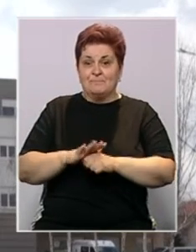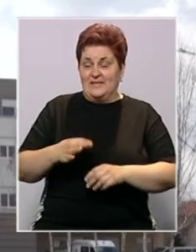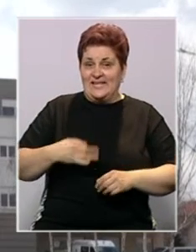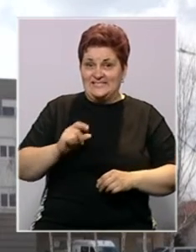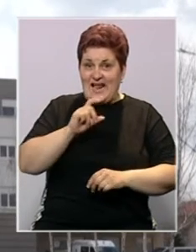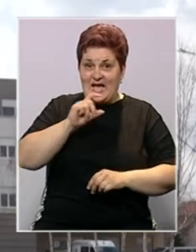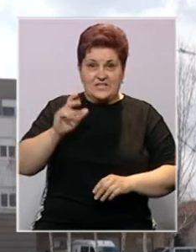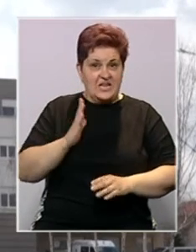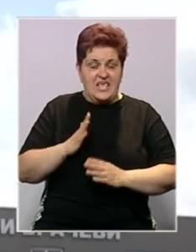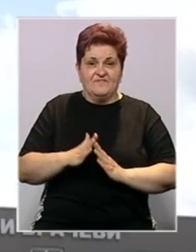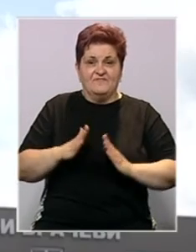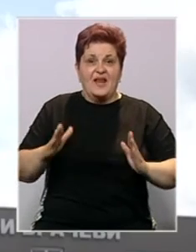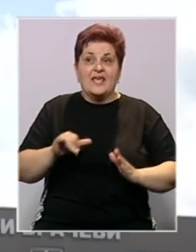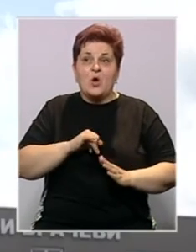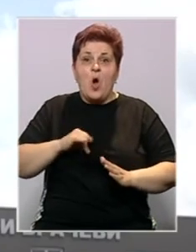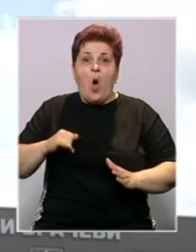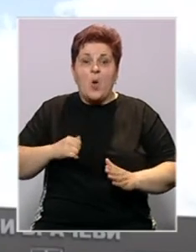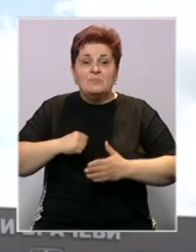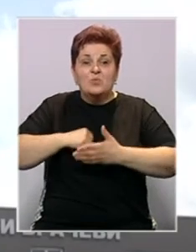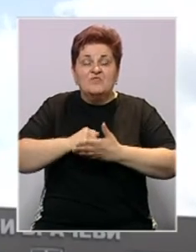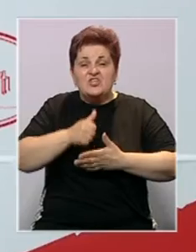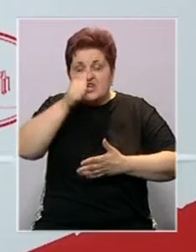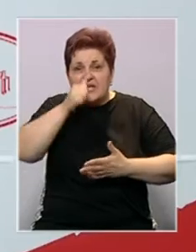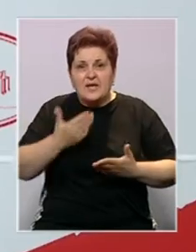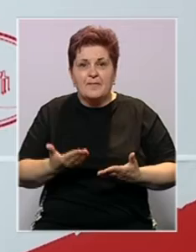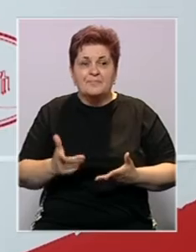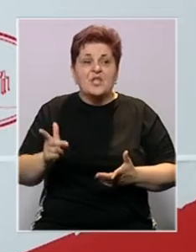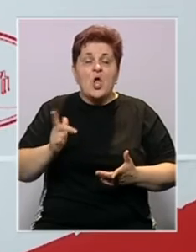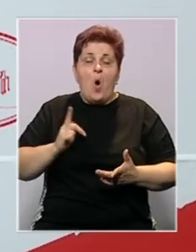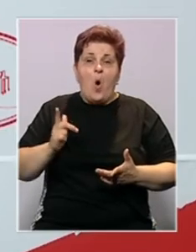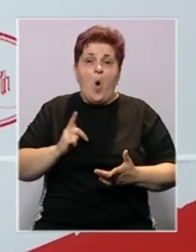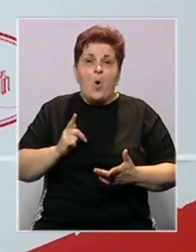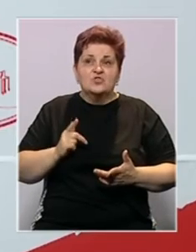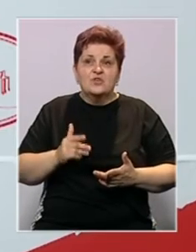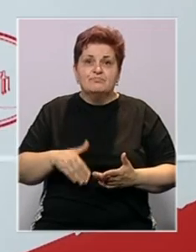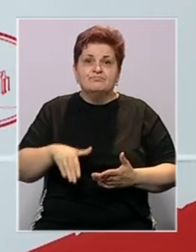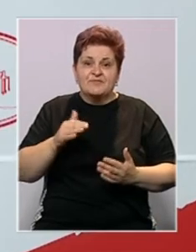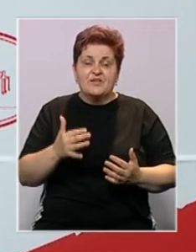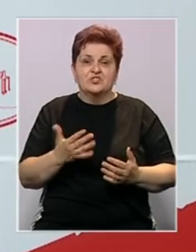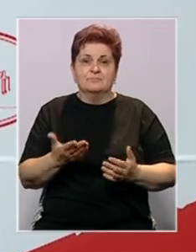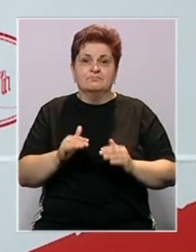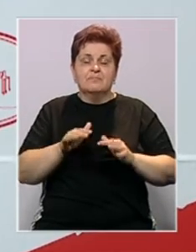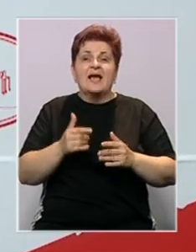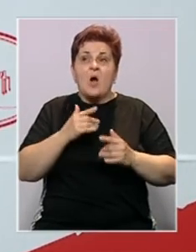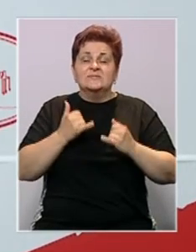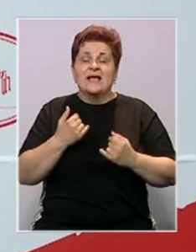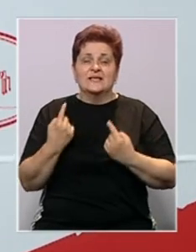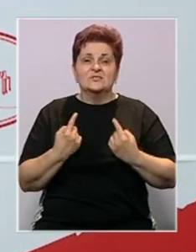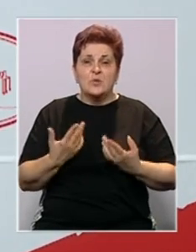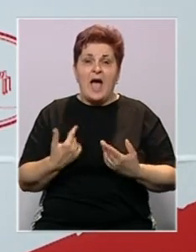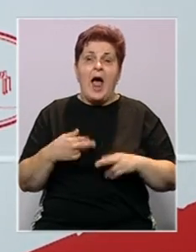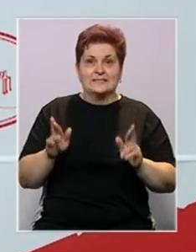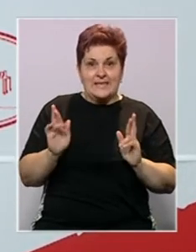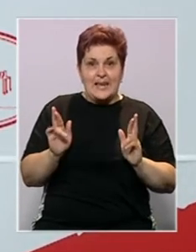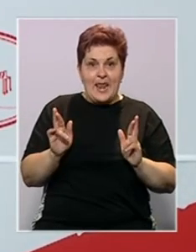na zdravstvene ustanove nije velik osim na diagnostičke kapacitete. Očekujem još veći talaž kako stvari šada stoje, ali se ipak